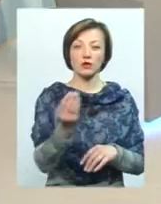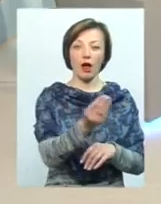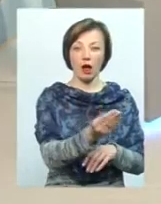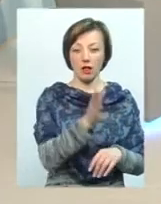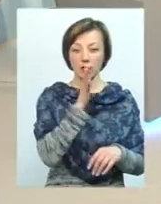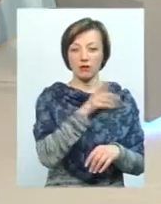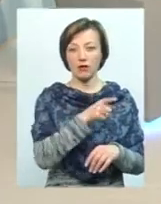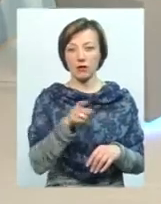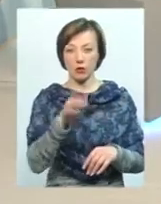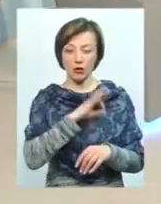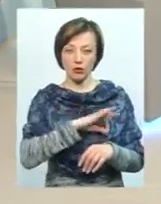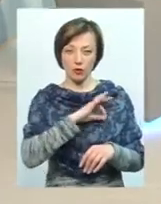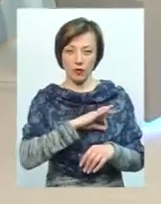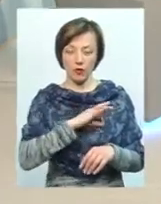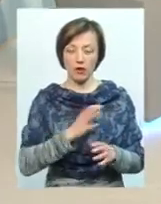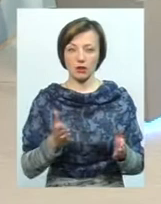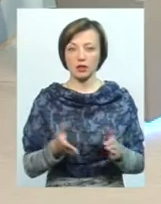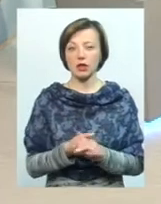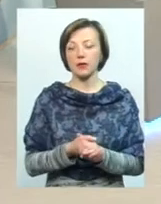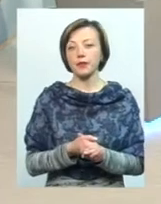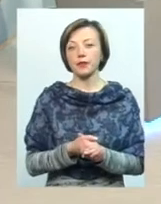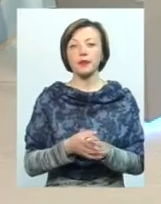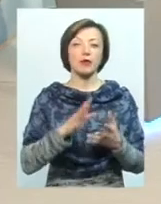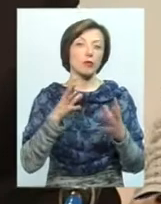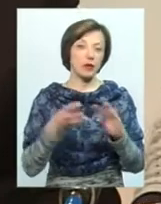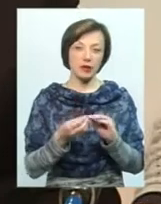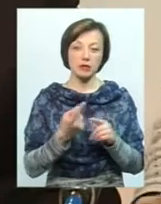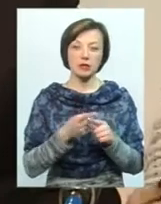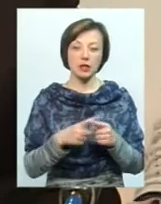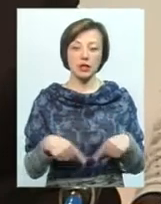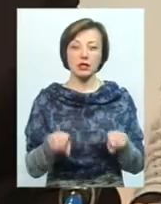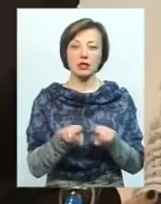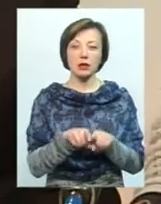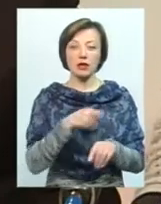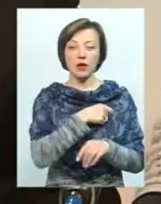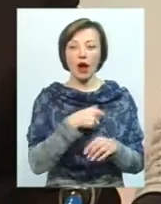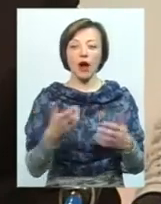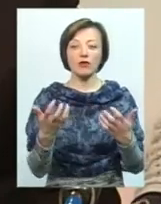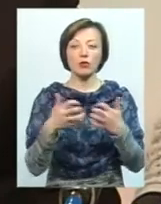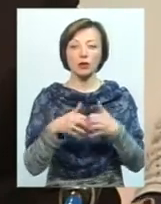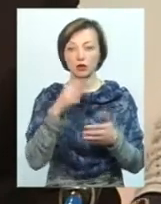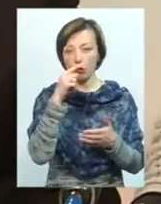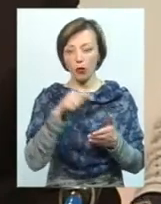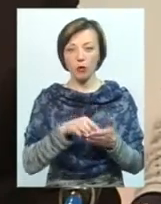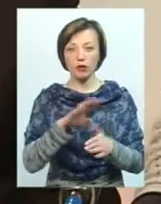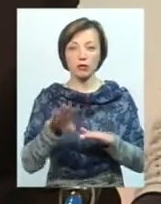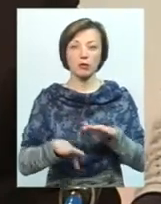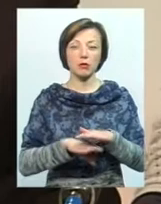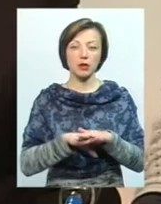покористуватися. Тобто, в принципі, це так само, ці депутати автоматично попадуть під